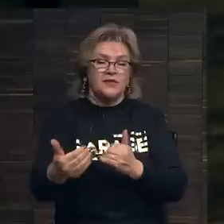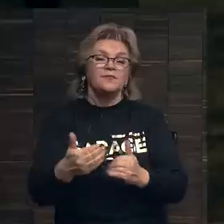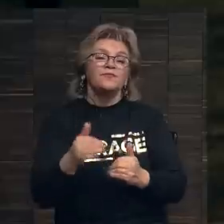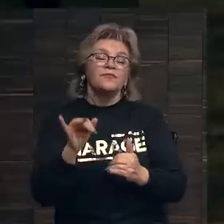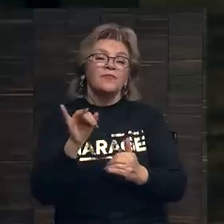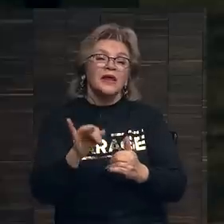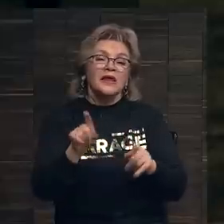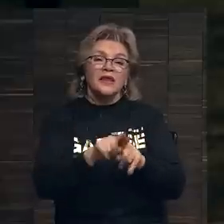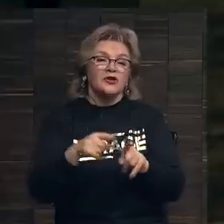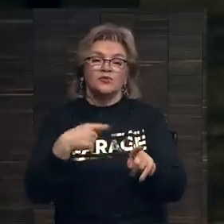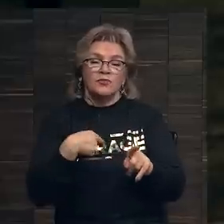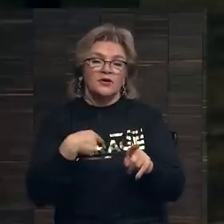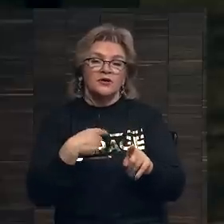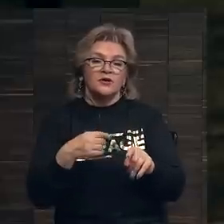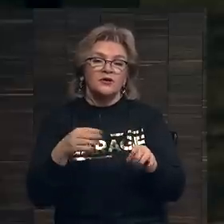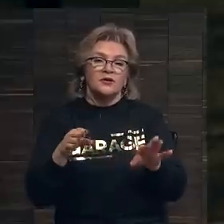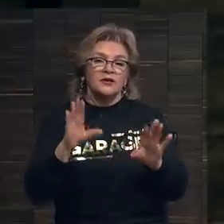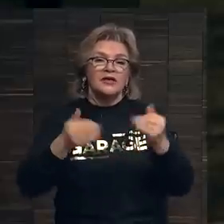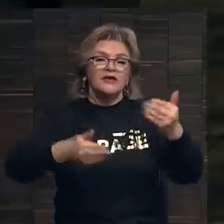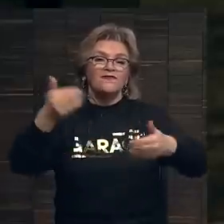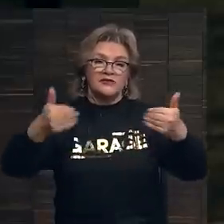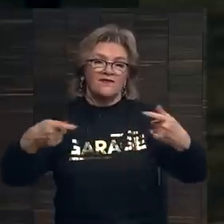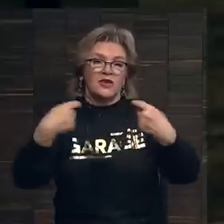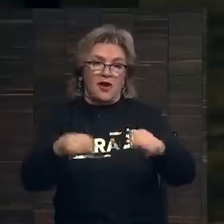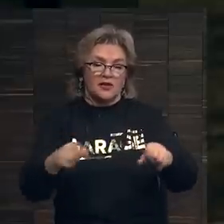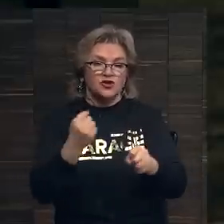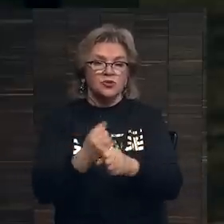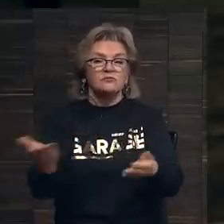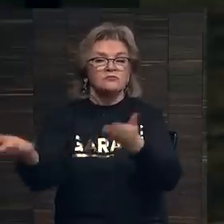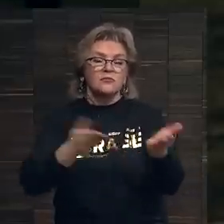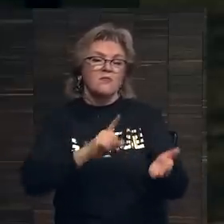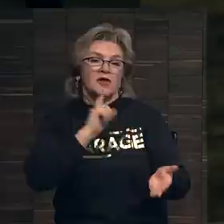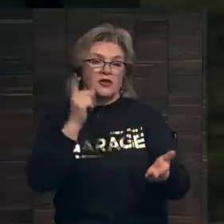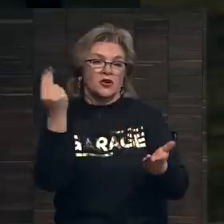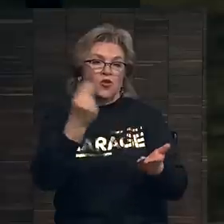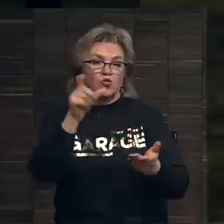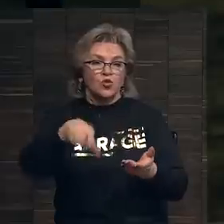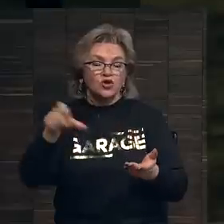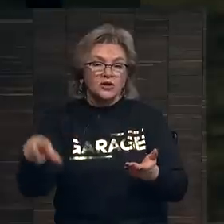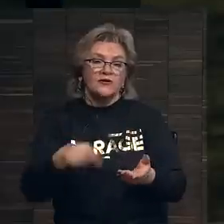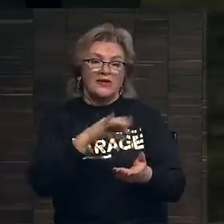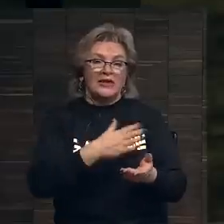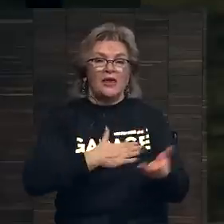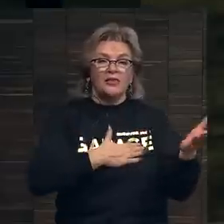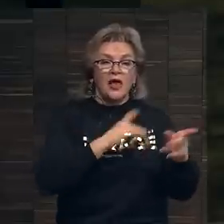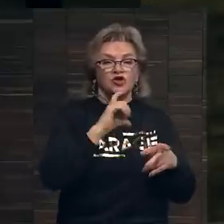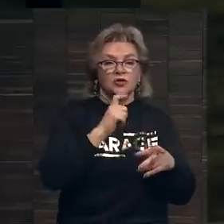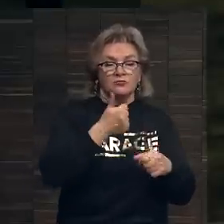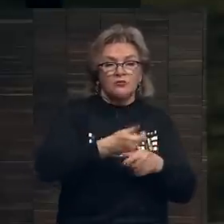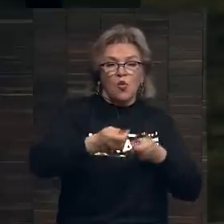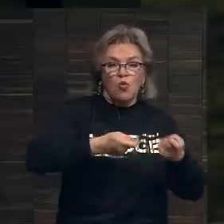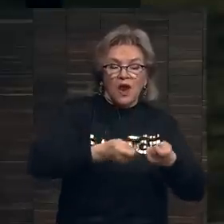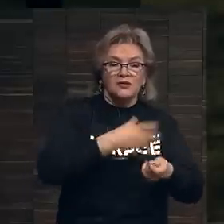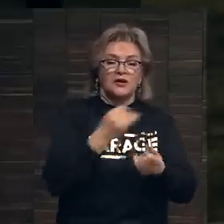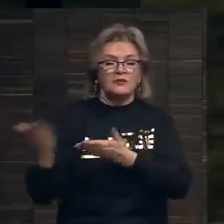и мы также устраиваем выставки продажи, приглашаем молодых художников, и наши кураторы или